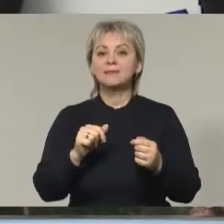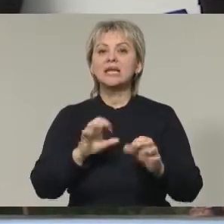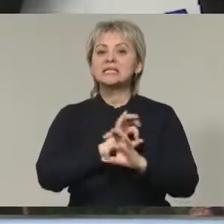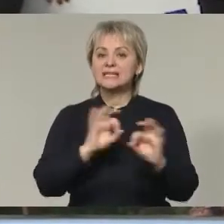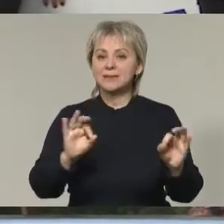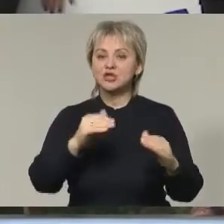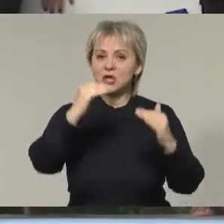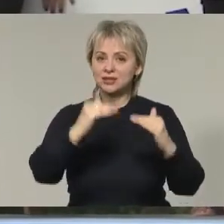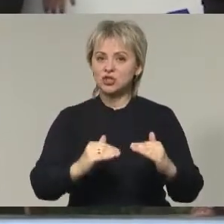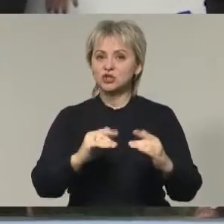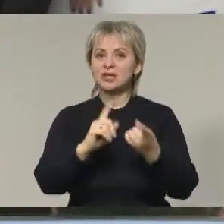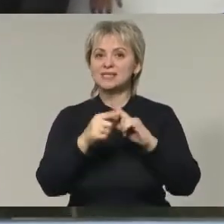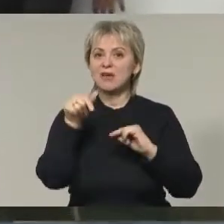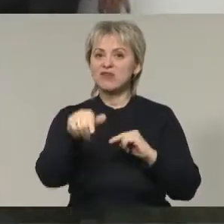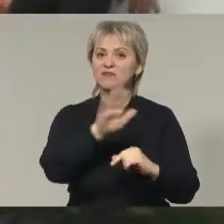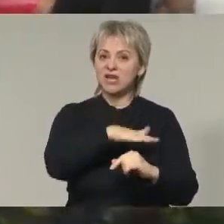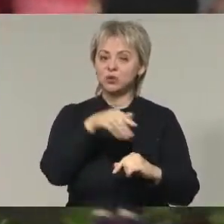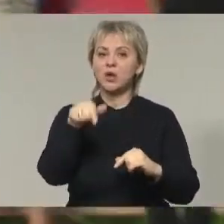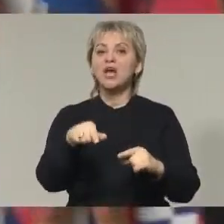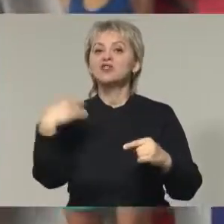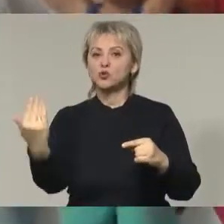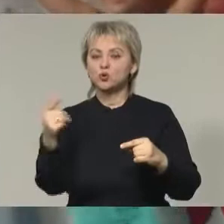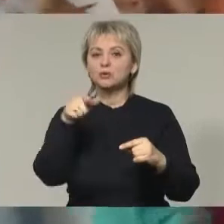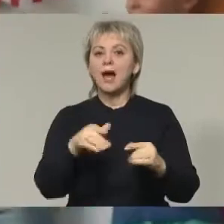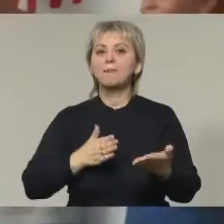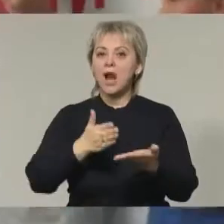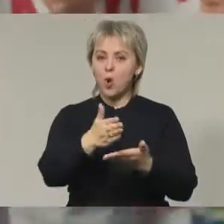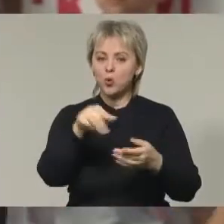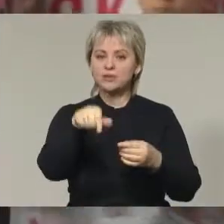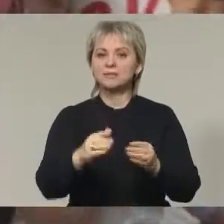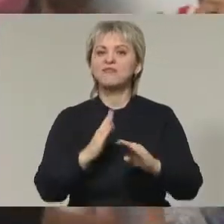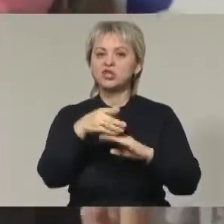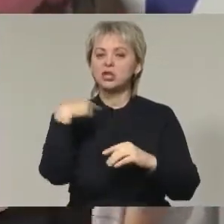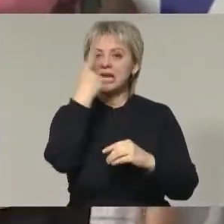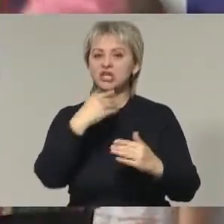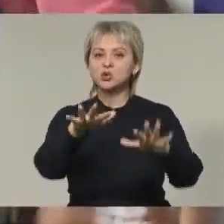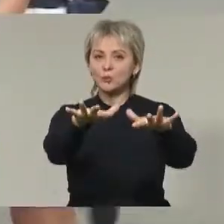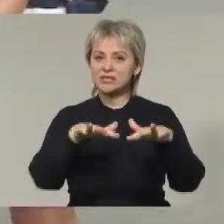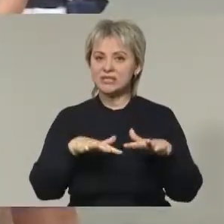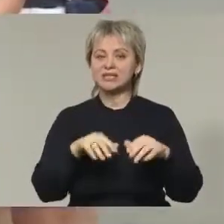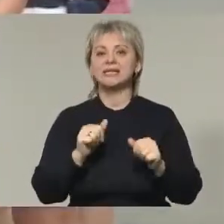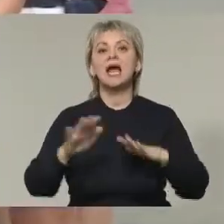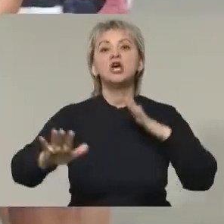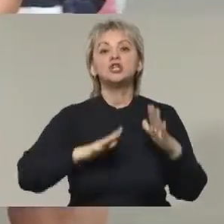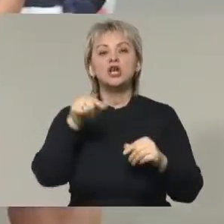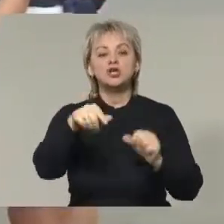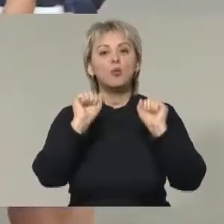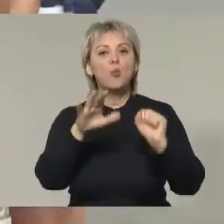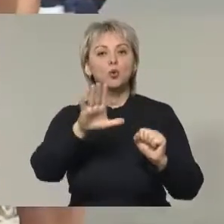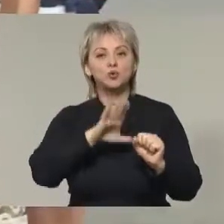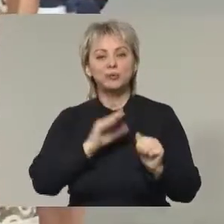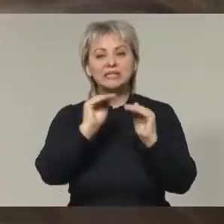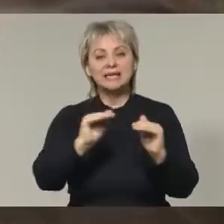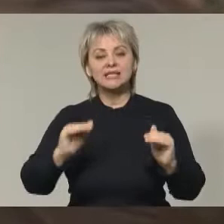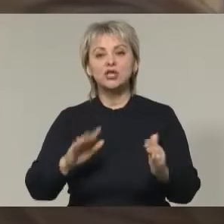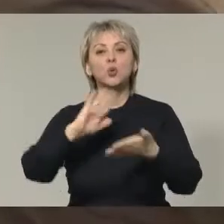Замечательно. Нижняя смена. Вы в эту сторону. Вы сюда. Проходим. Вышли лицом на зрителя». Тренерами здесь могут стать и